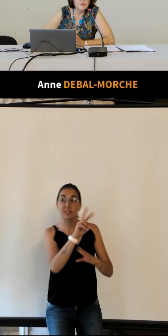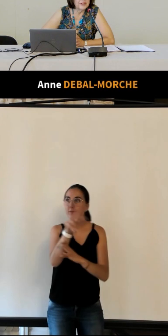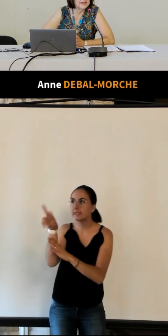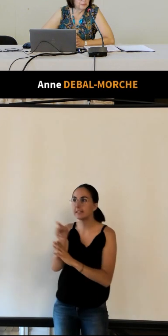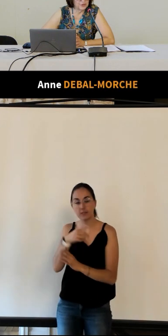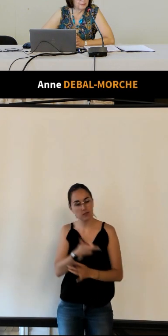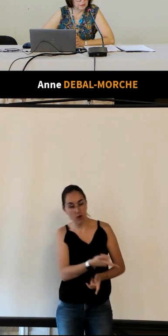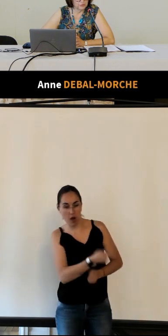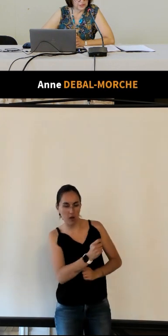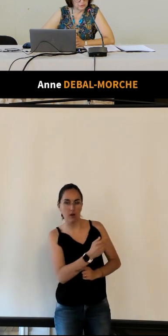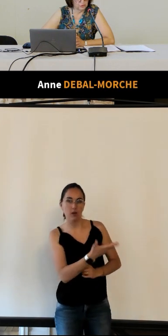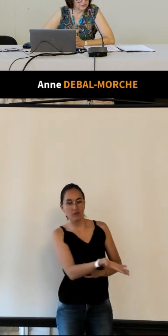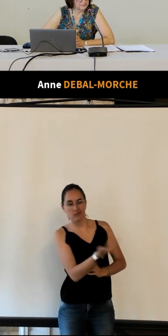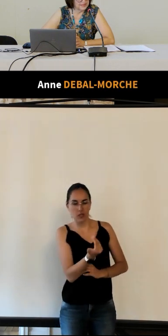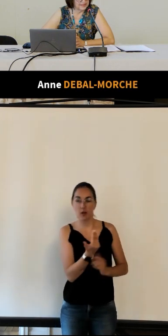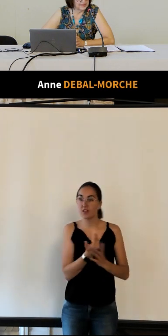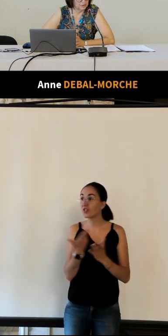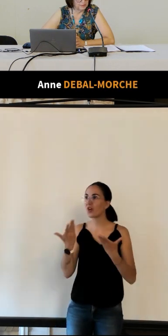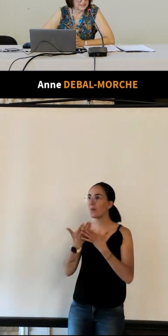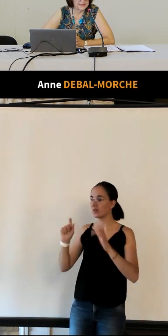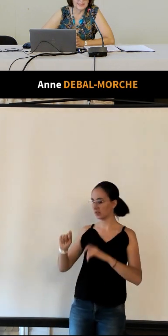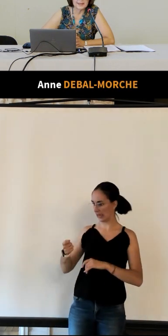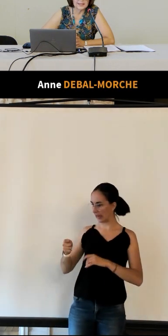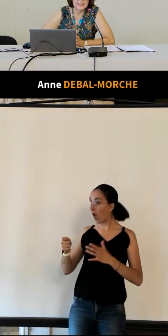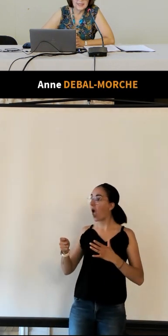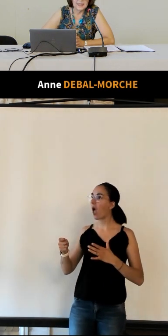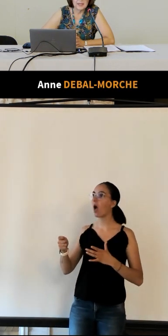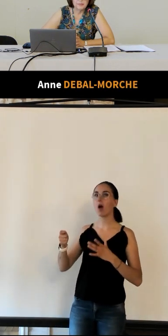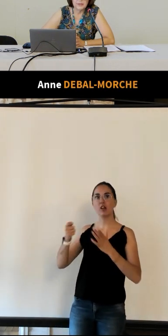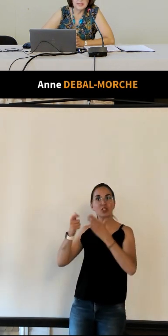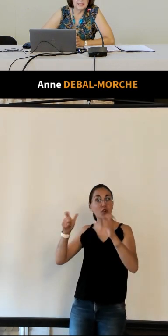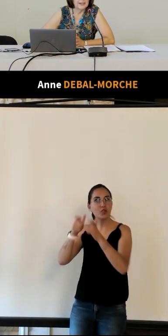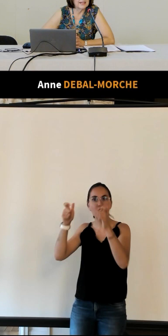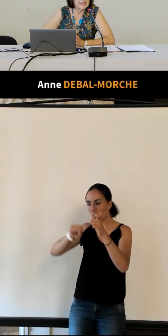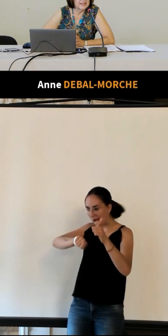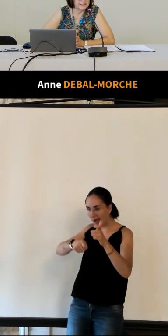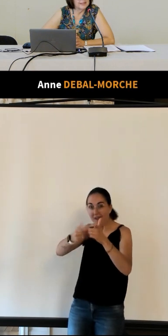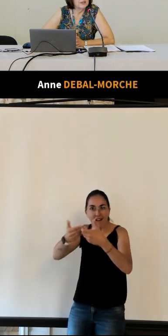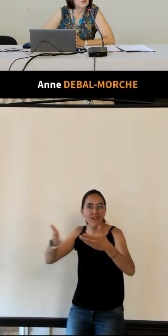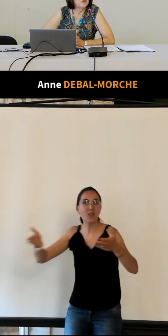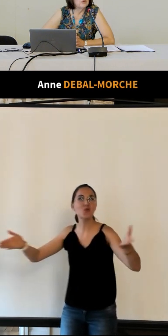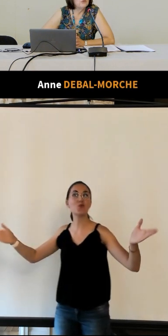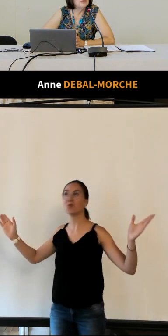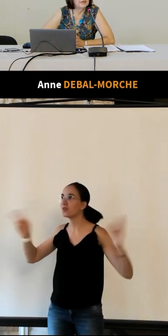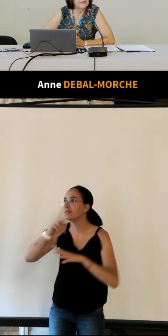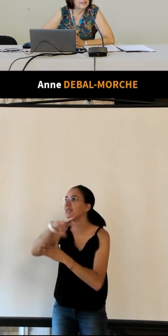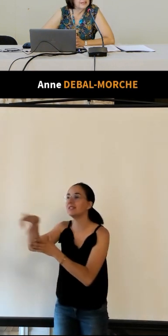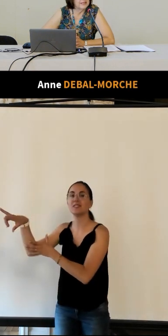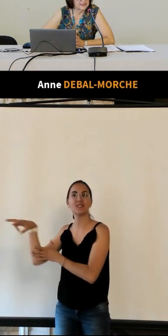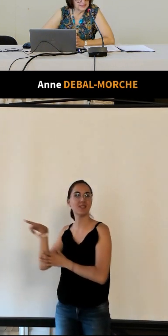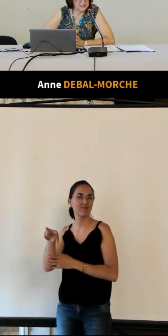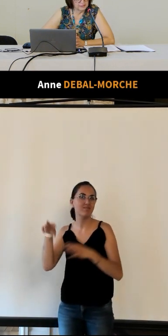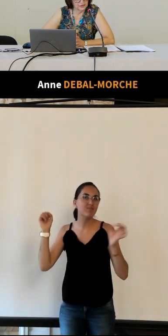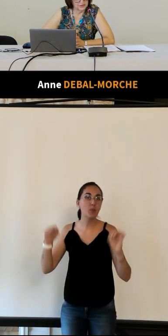peut ouvrir un peu la porte du château comme s'il était propriétaire et puis la clé renoue avec